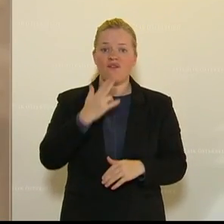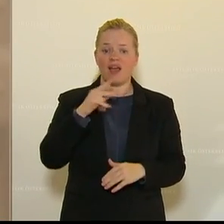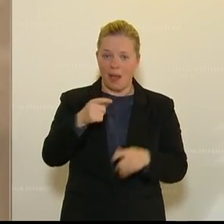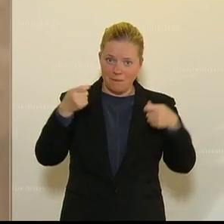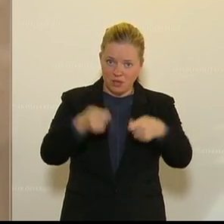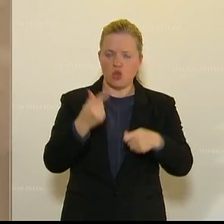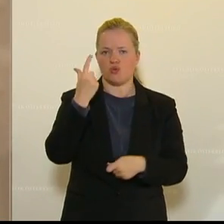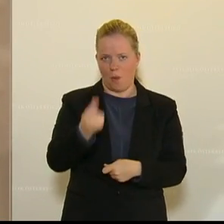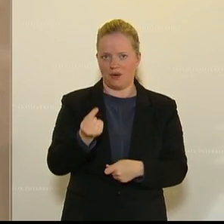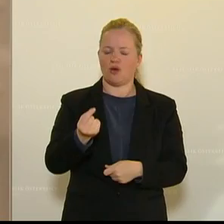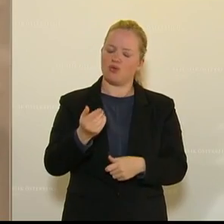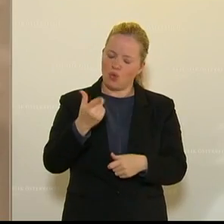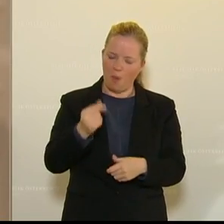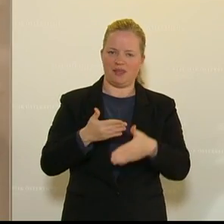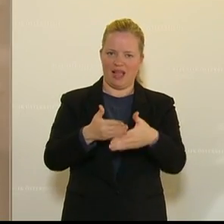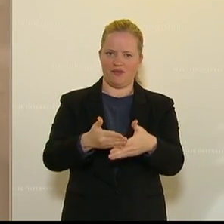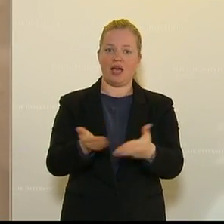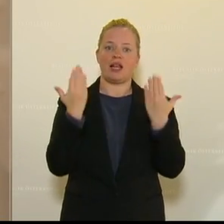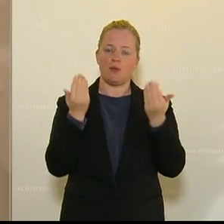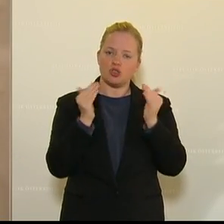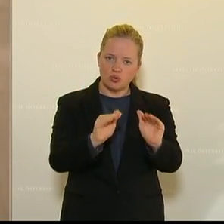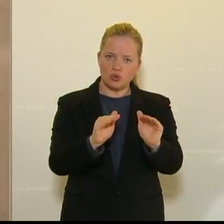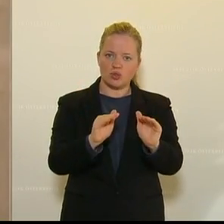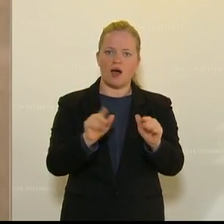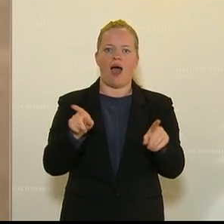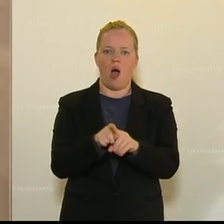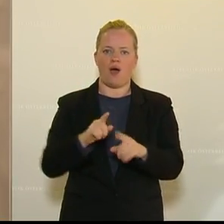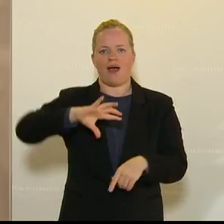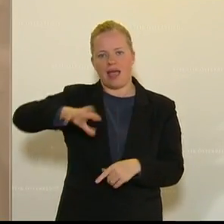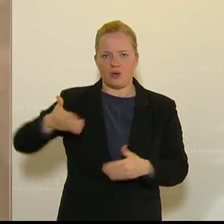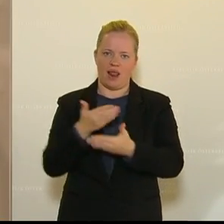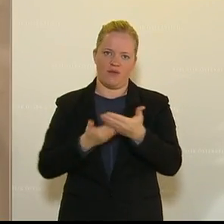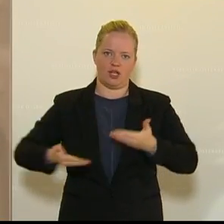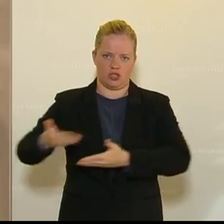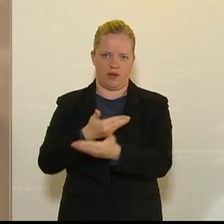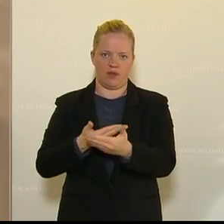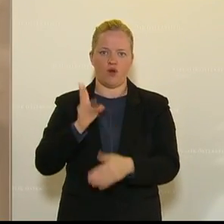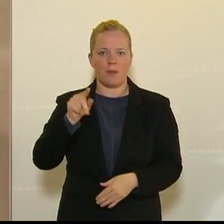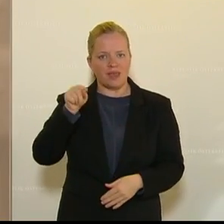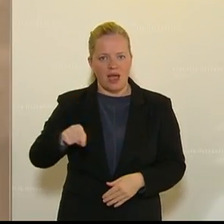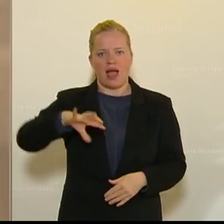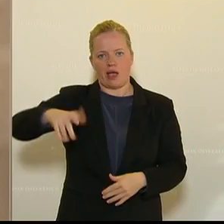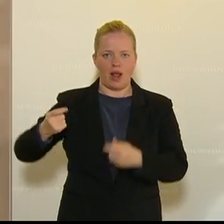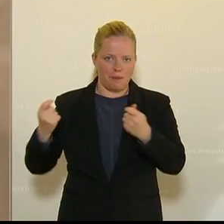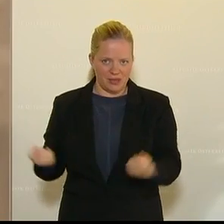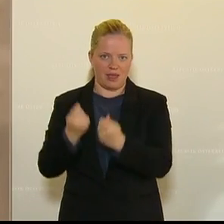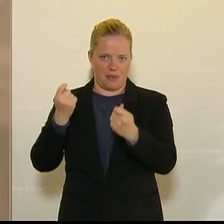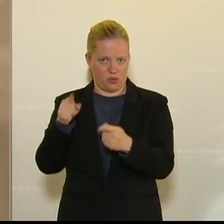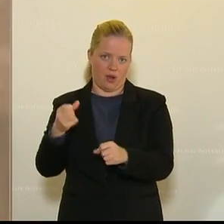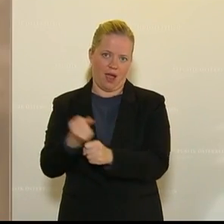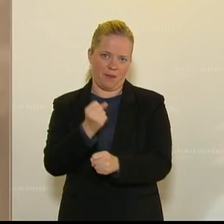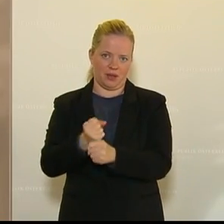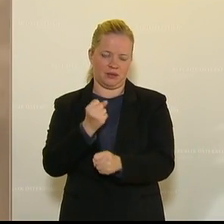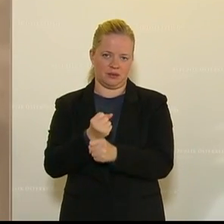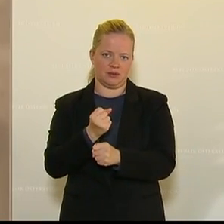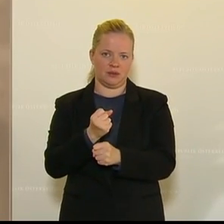investiert doppelt und hilft doppelt in den Klimaschutz, aber auch in die regionale Wirtschaft, weil hier sind regionale Betriebe tätig, die mit ihren